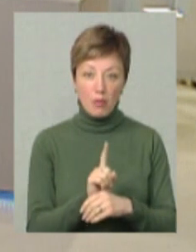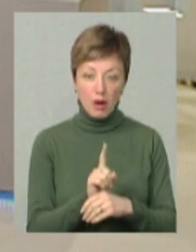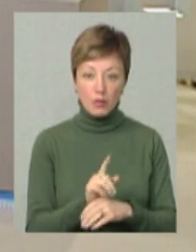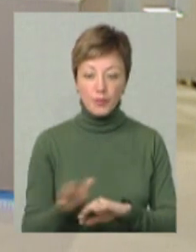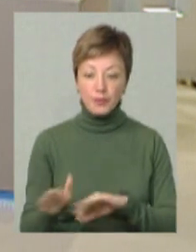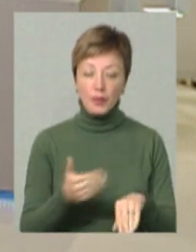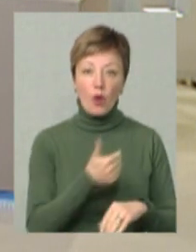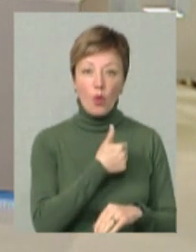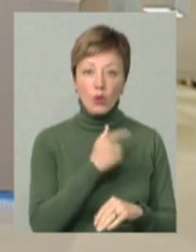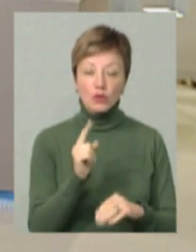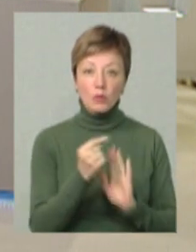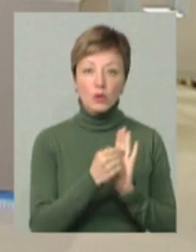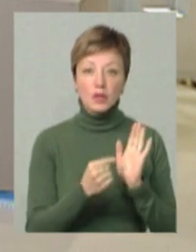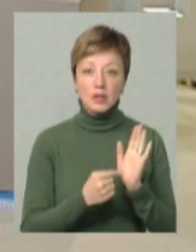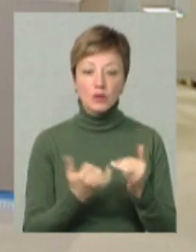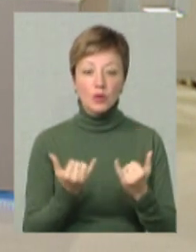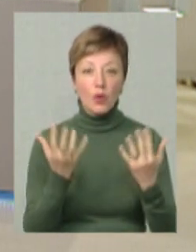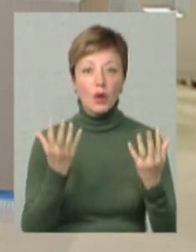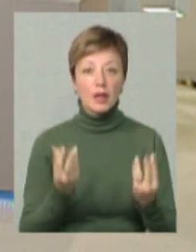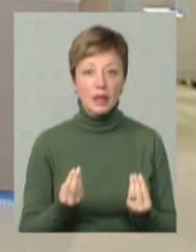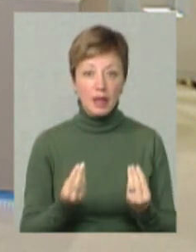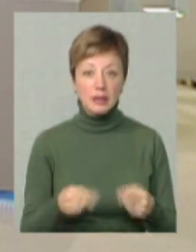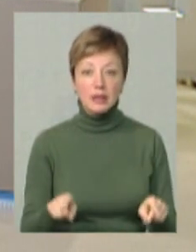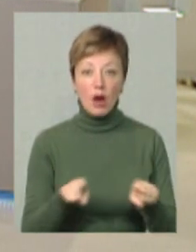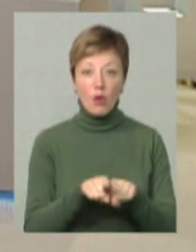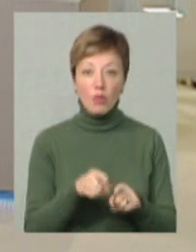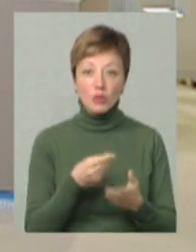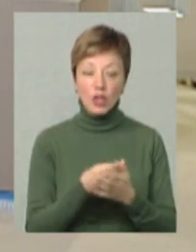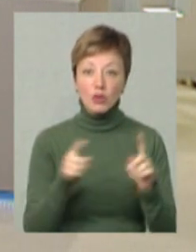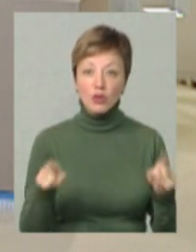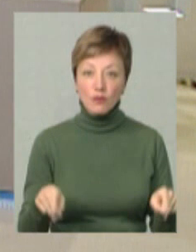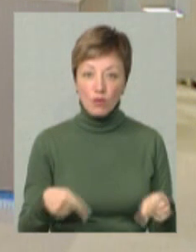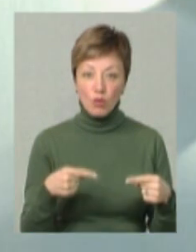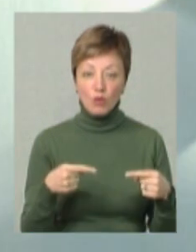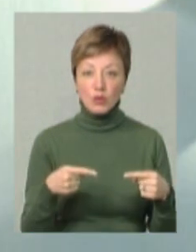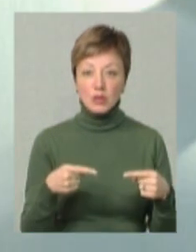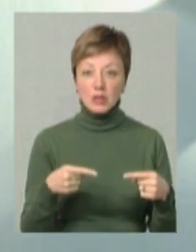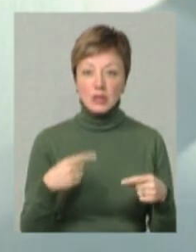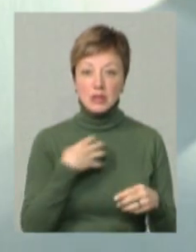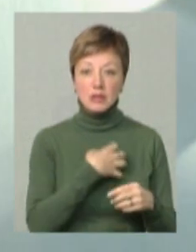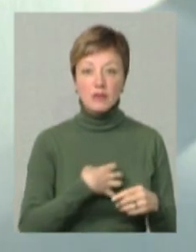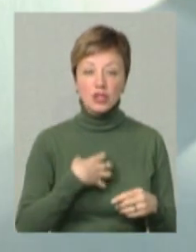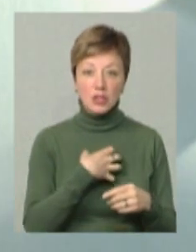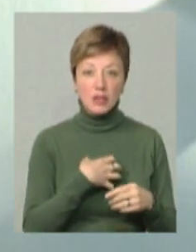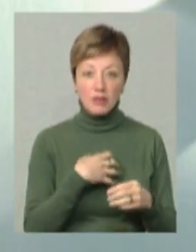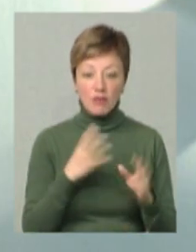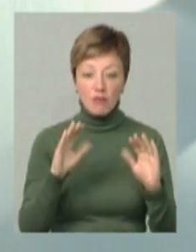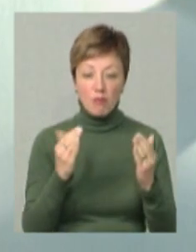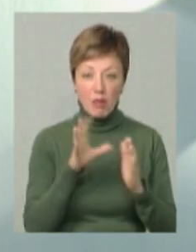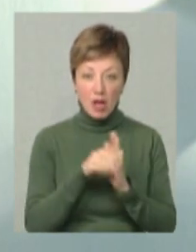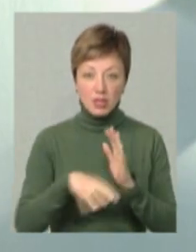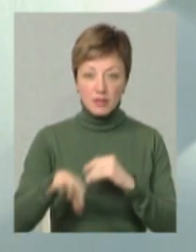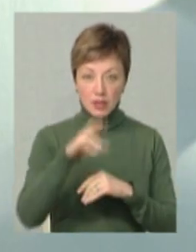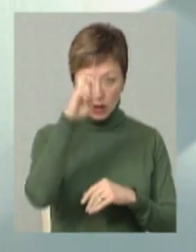Хочеться, щоб поділилися сьогоденням такого і бюджету утворюючого, і стратегічно важливого в межах всієї